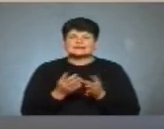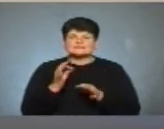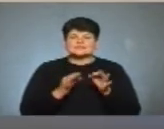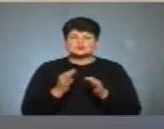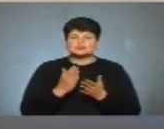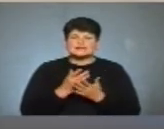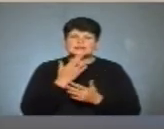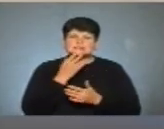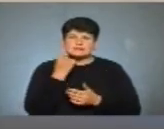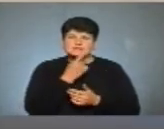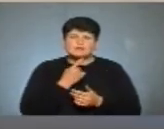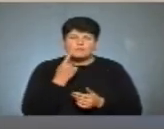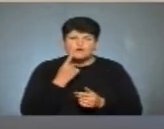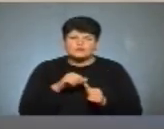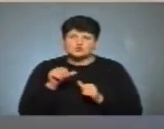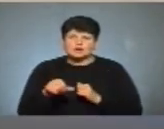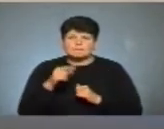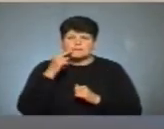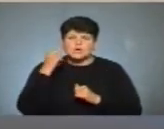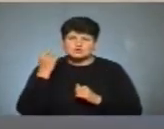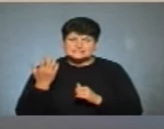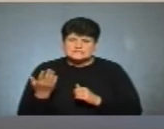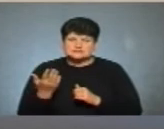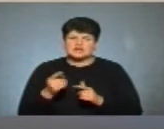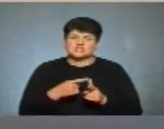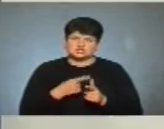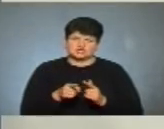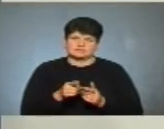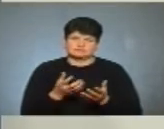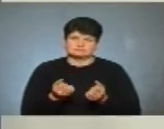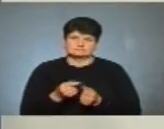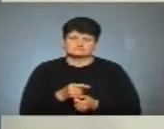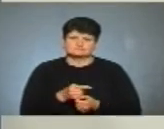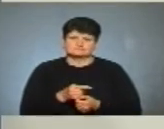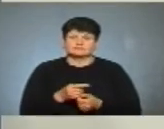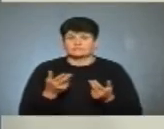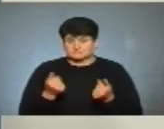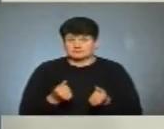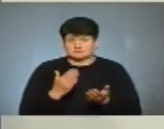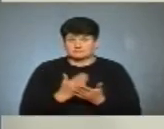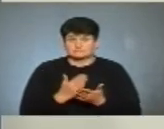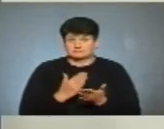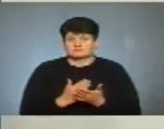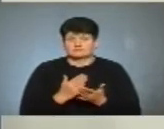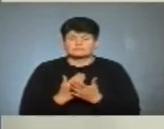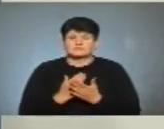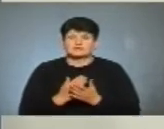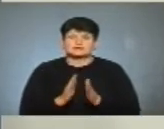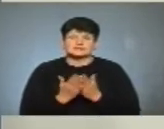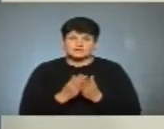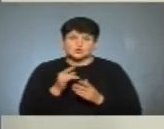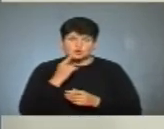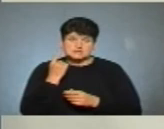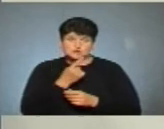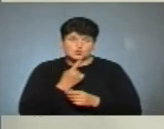іноземними мовами, зокрема російською, і чи є на них попит? Звичайно, що є. Звичайно, що є книги